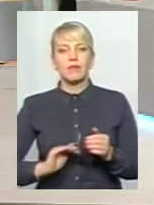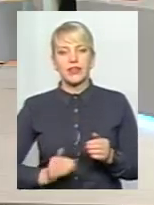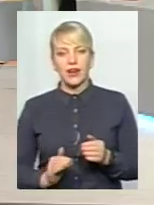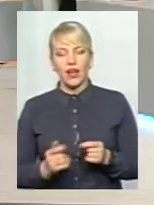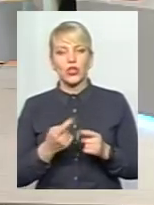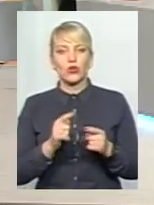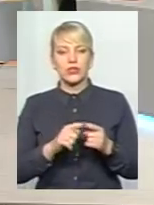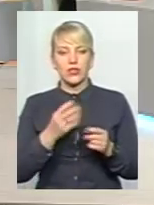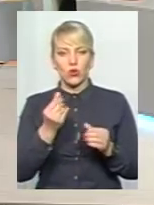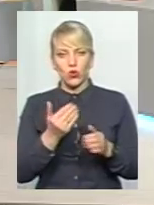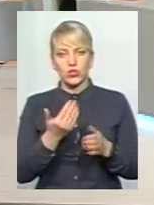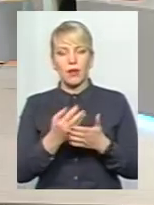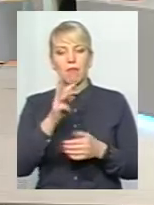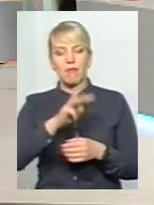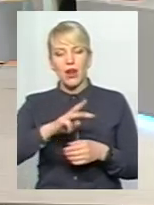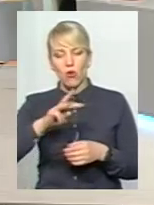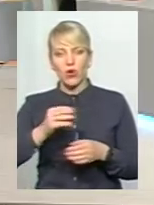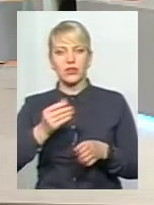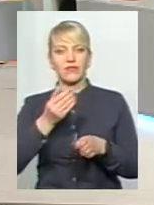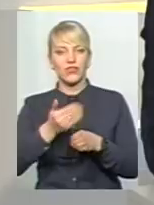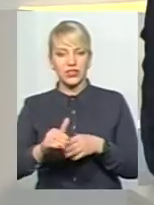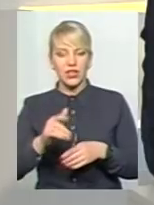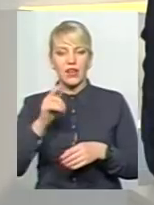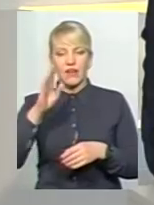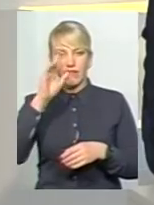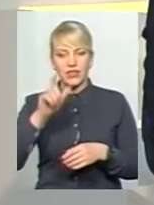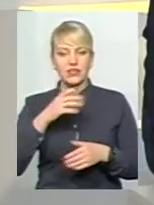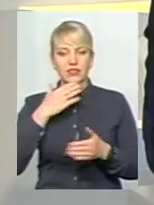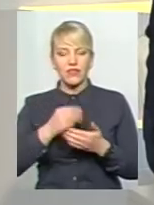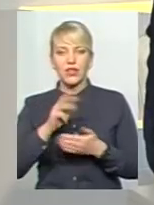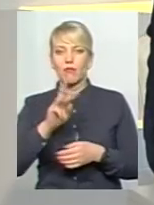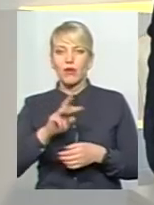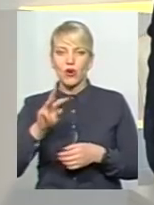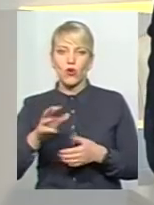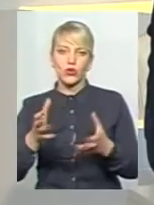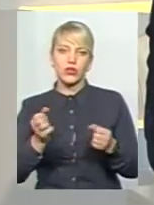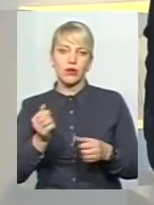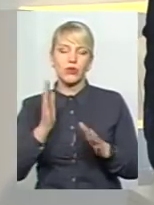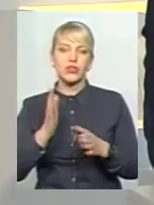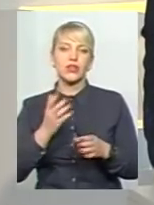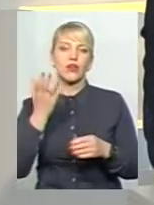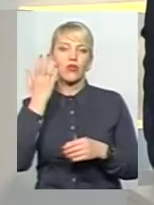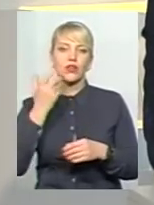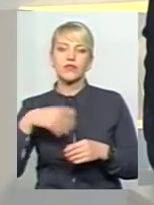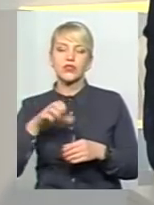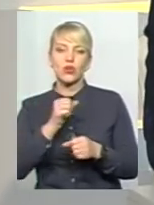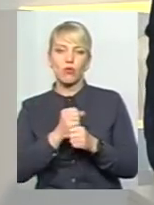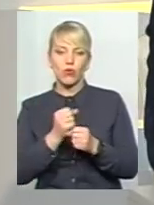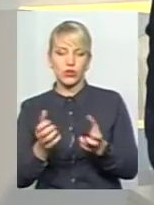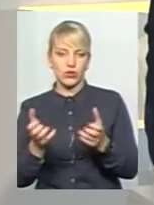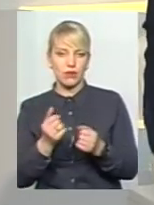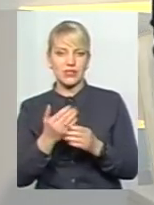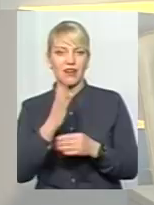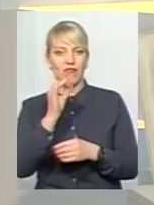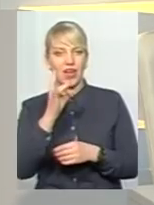умовно кажучи, мільйон підряднику виділений. Він свій мільйон отримує тільки тоді, коли зробить всі роботи. А це, як правило, вересень-жовтень